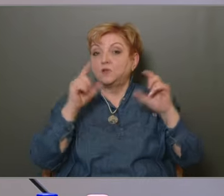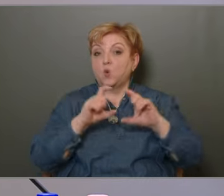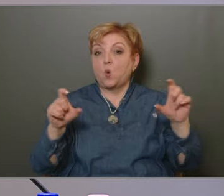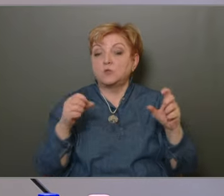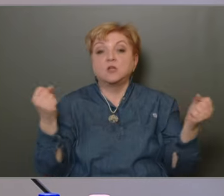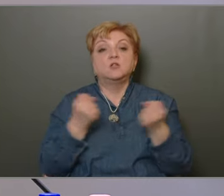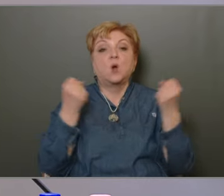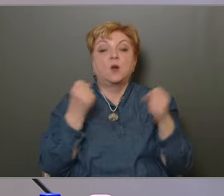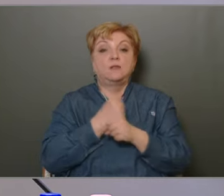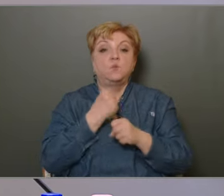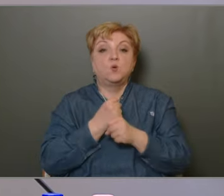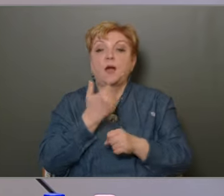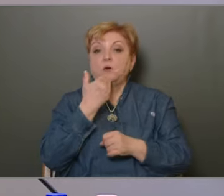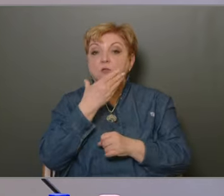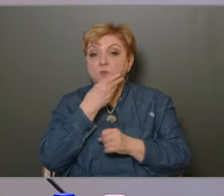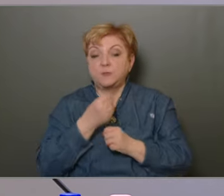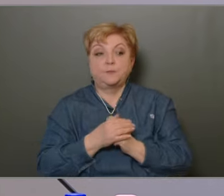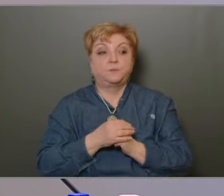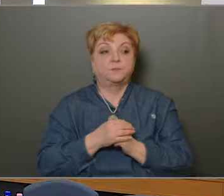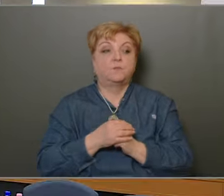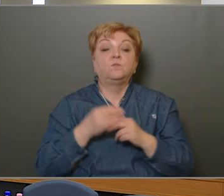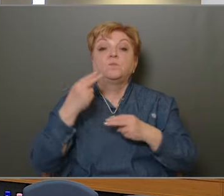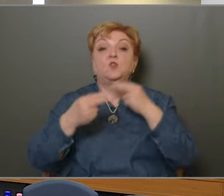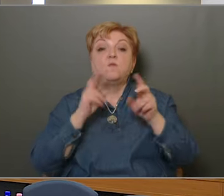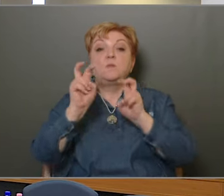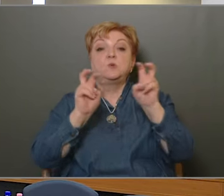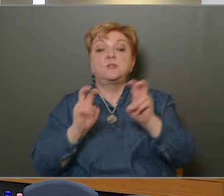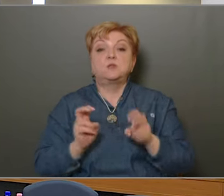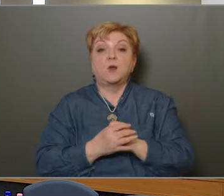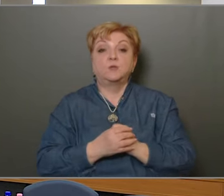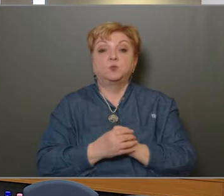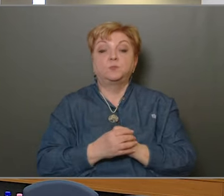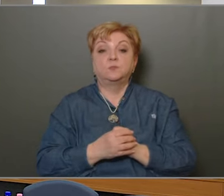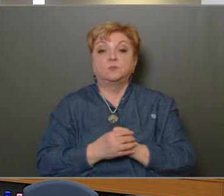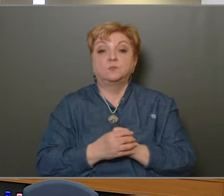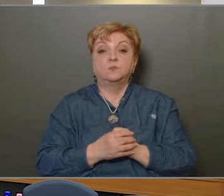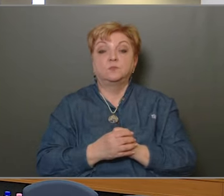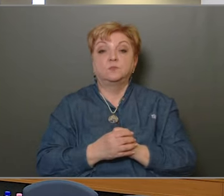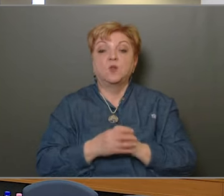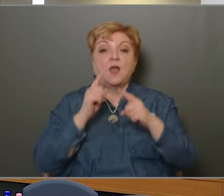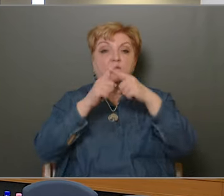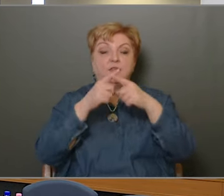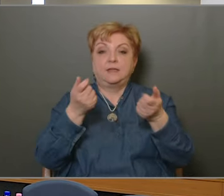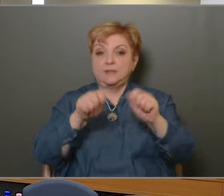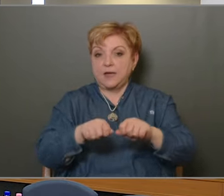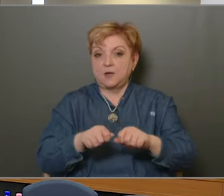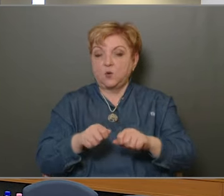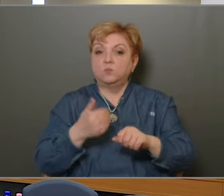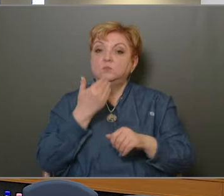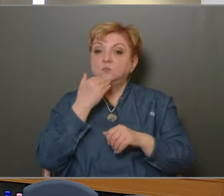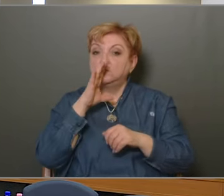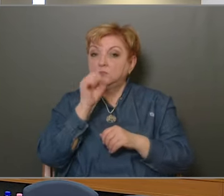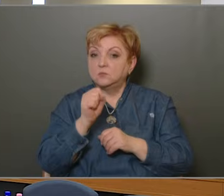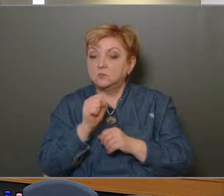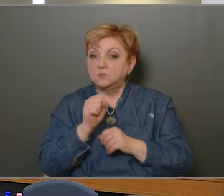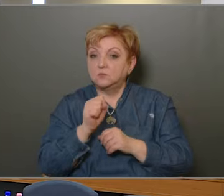a gyakorlati munkába. Köszönöm ennyit. További hozzá szólás vané. Nincs a vitát, lezártam. Kíván